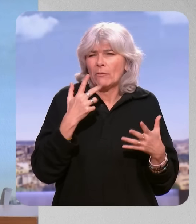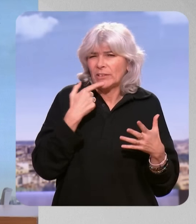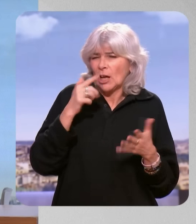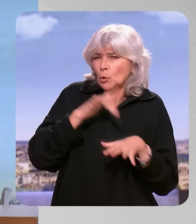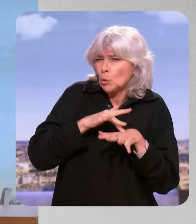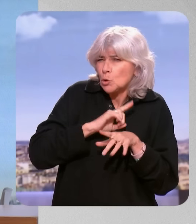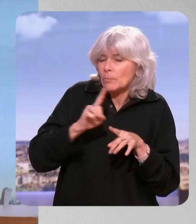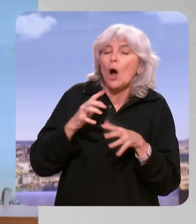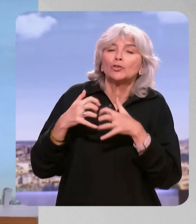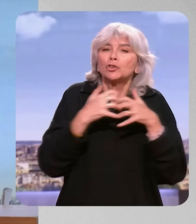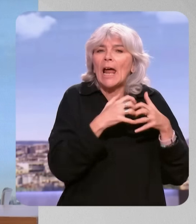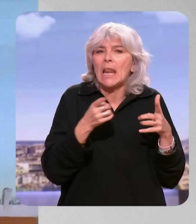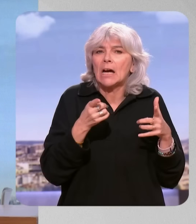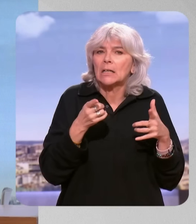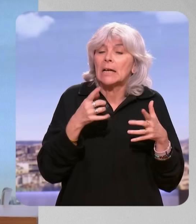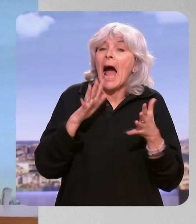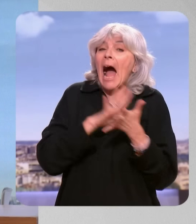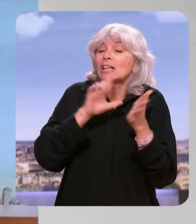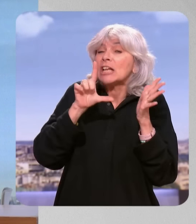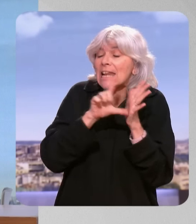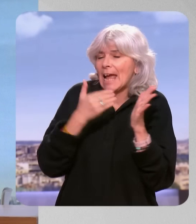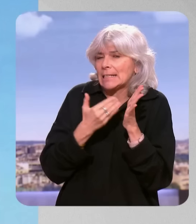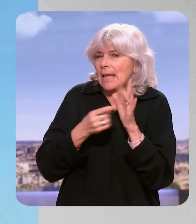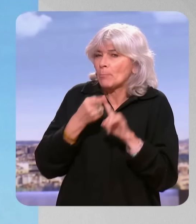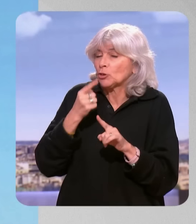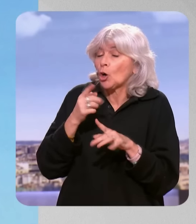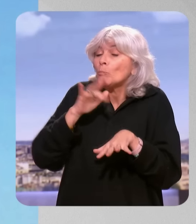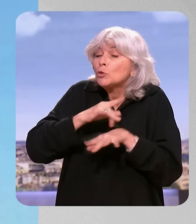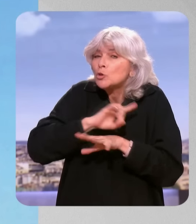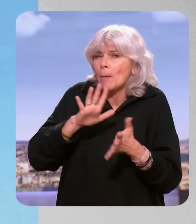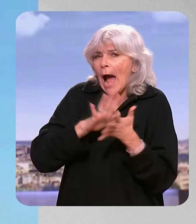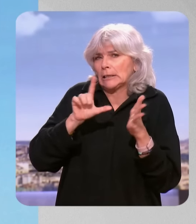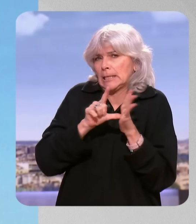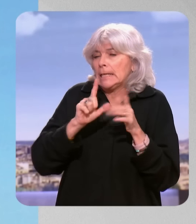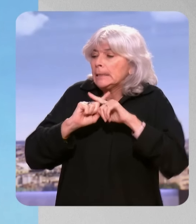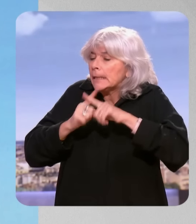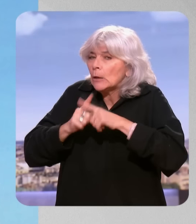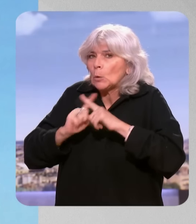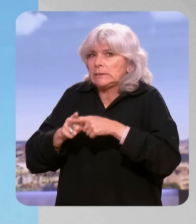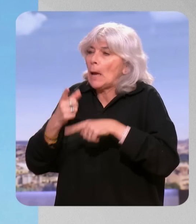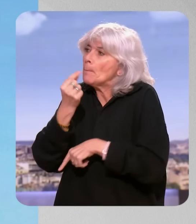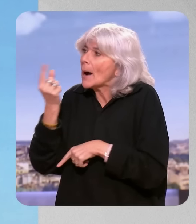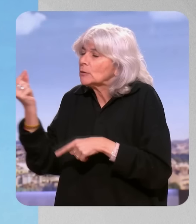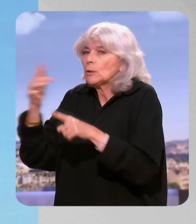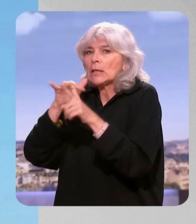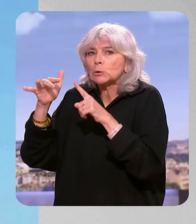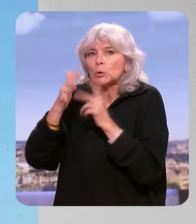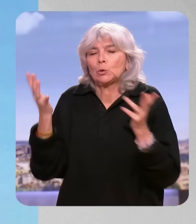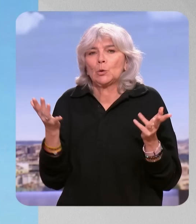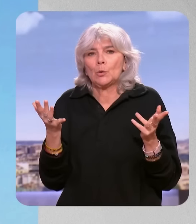pas la réforme. Non, on gèle l'âge légal. Voilà. Et on négocie avec les partenaires sociaux,